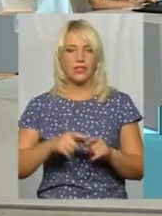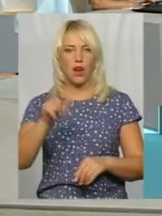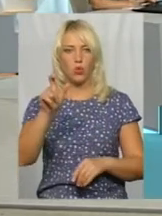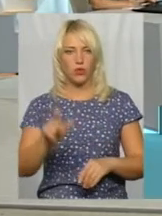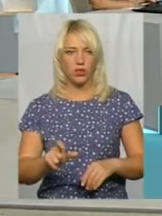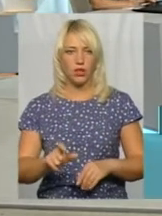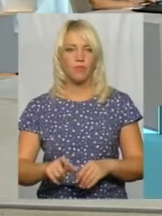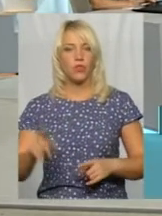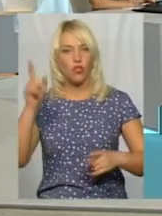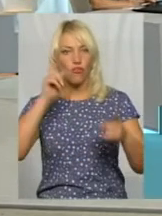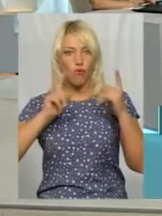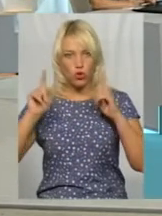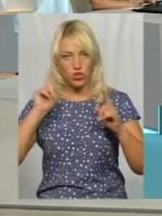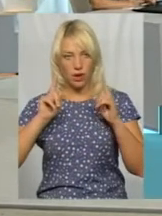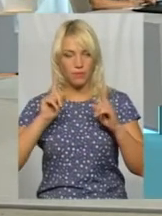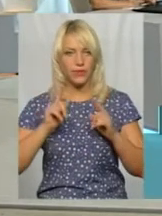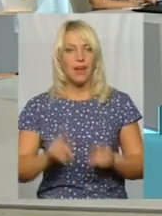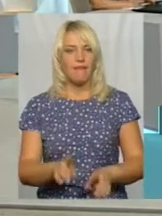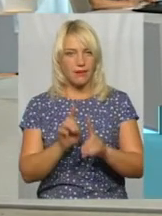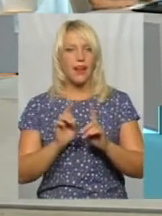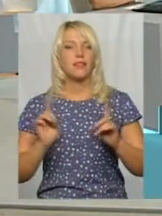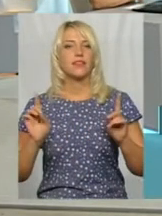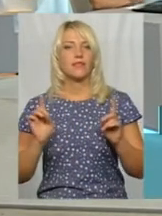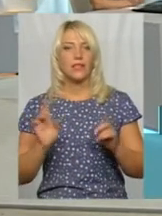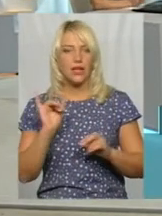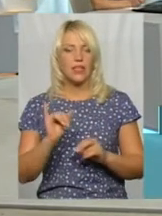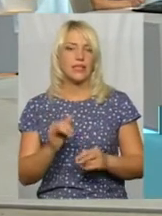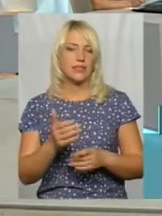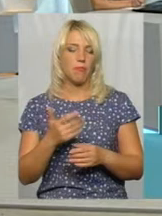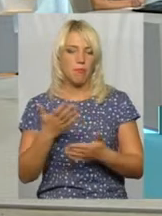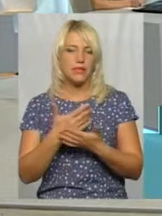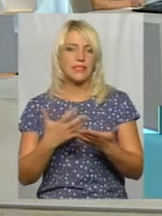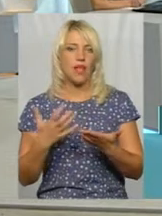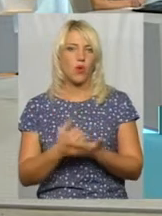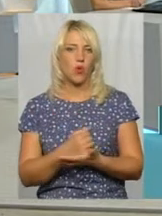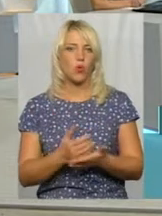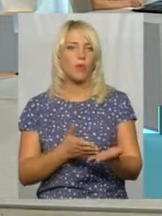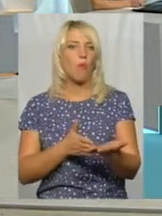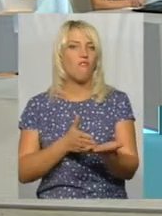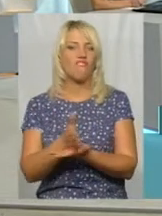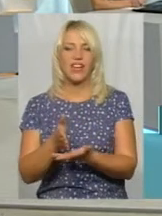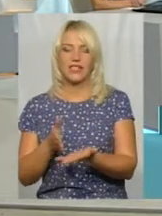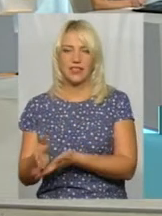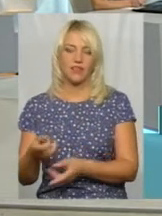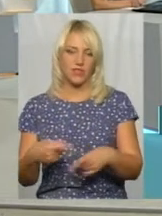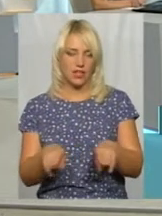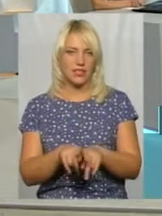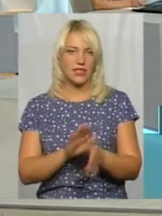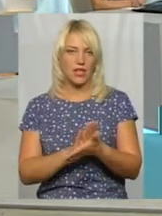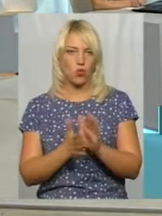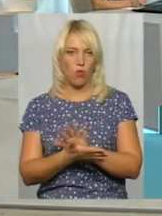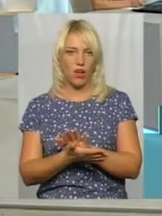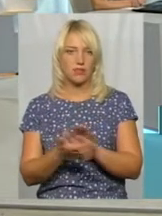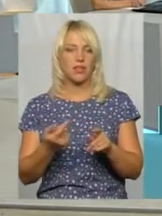першу чергу творча, креативна. Ми знаходимо вихід в цих ситуаціях,